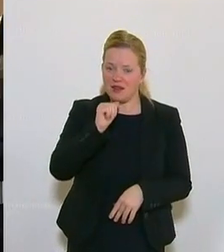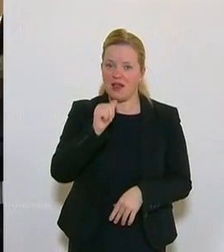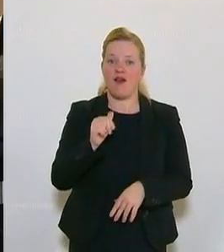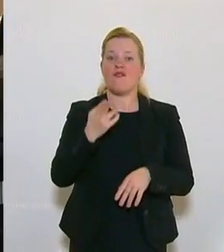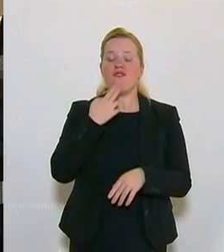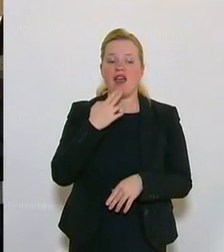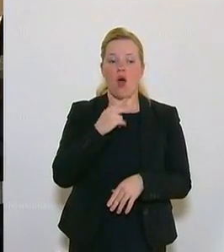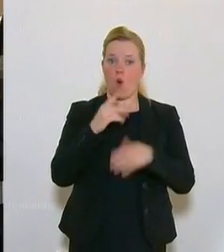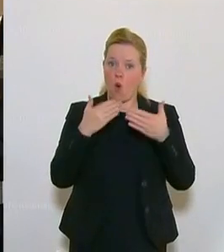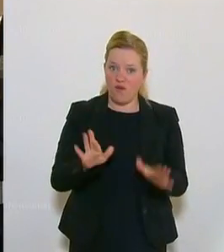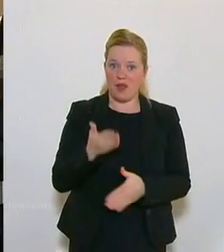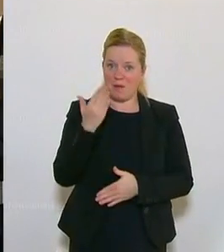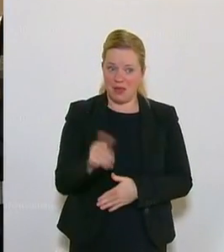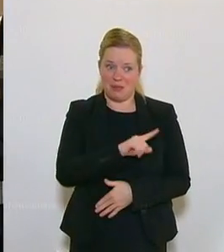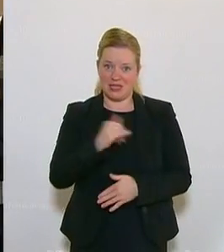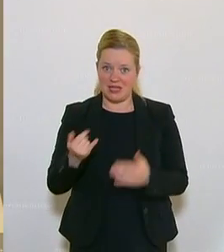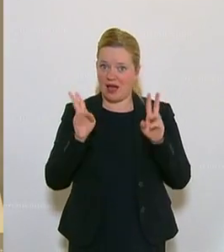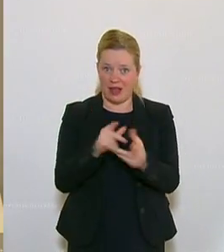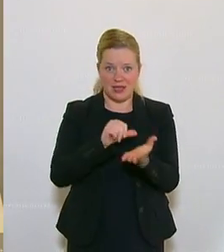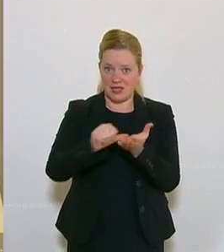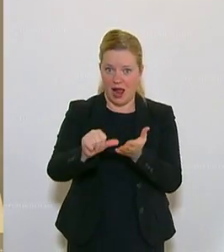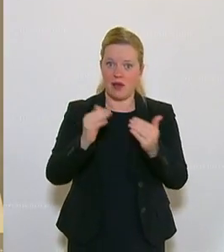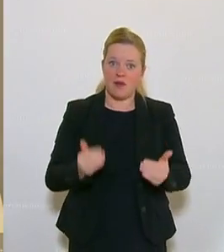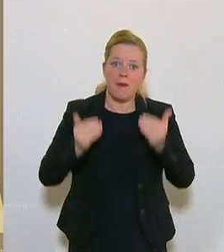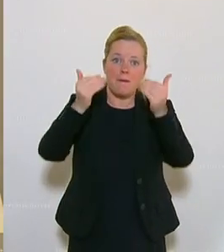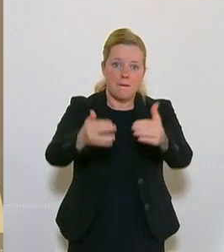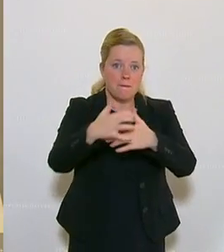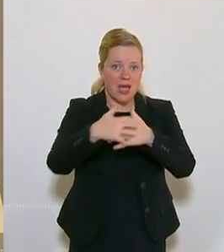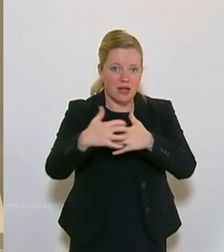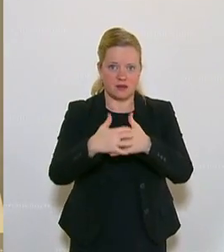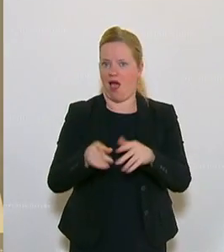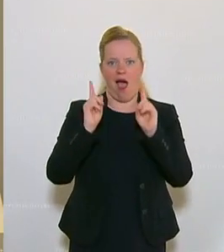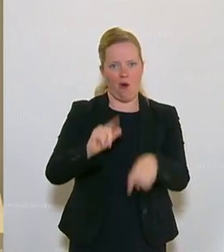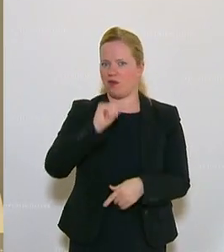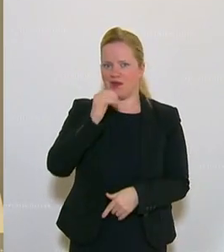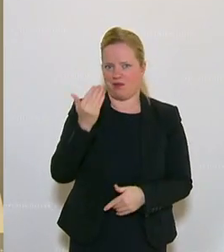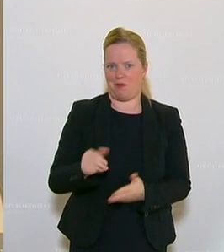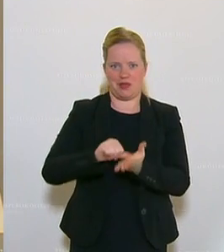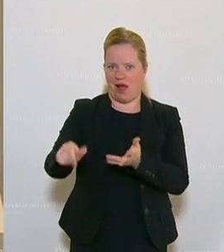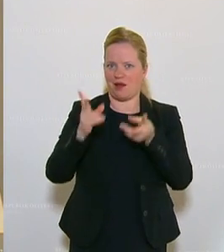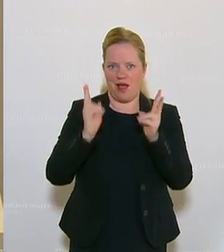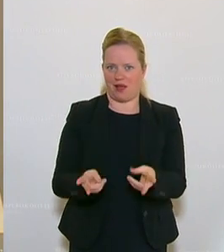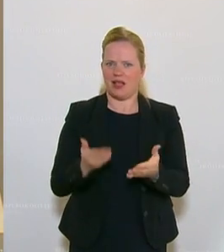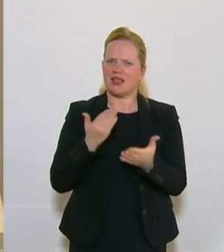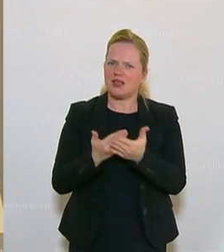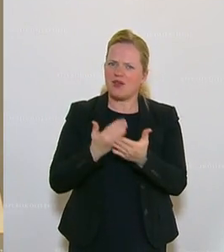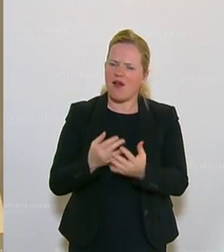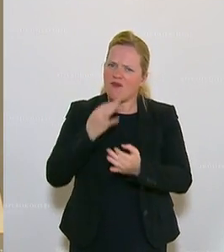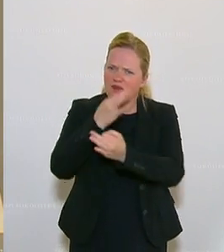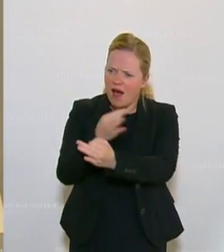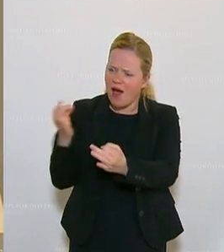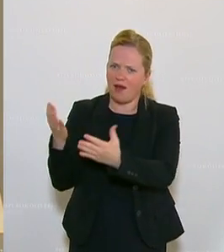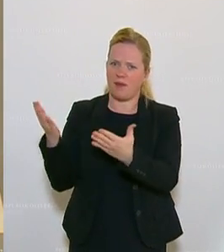jetzt nicht zahlen kann, kann sie bis März höchstwahrscheinlich auch nicht bezahlen. Und ich frage, warum helfen sie